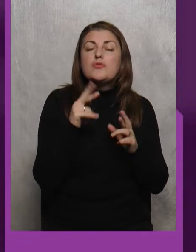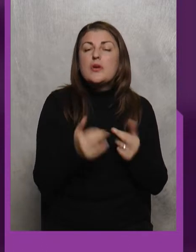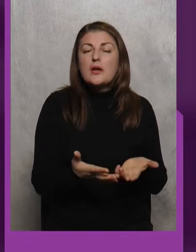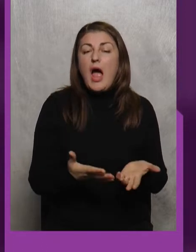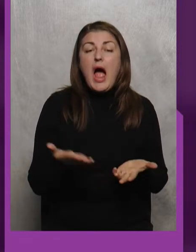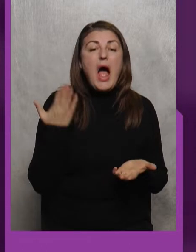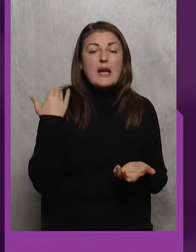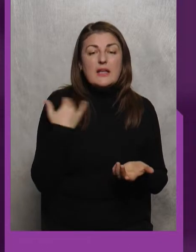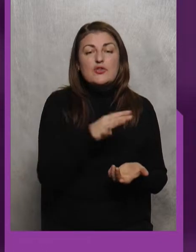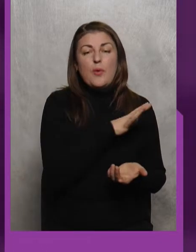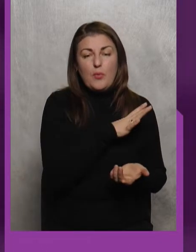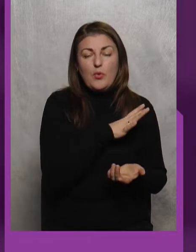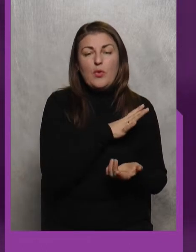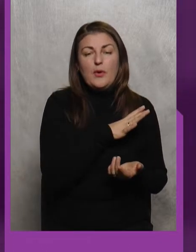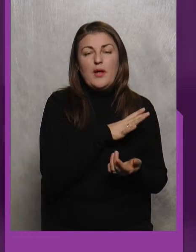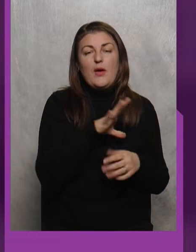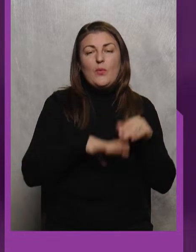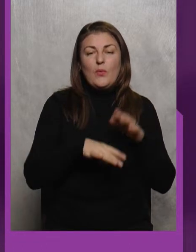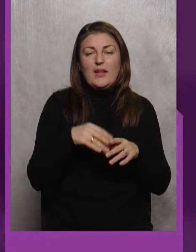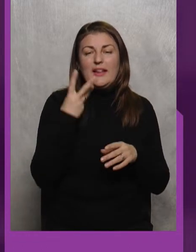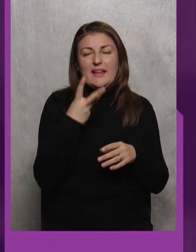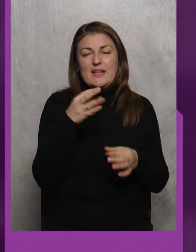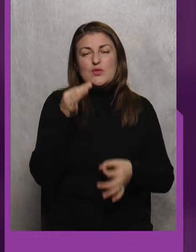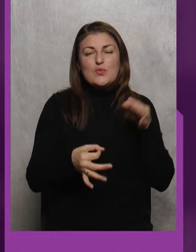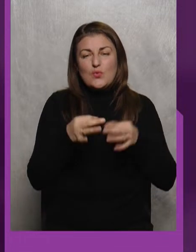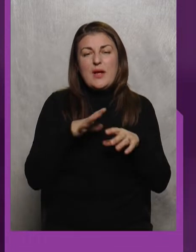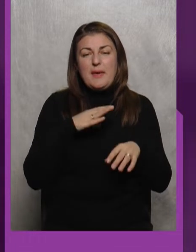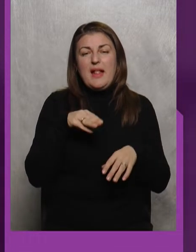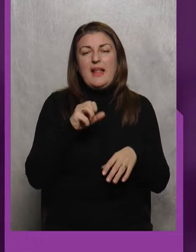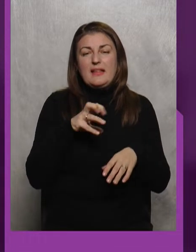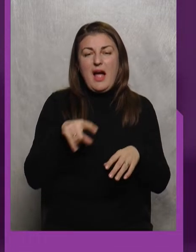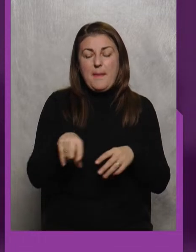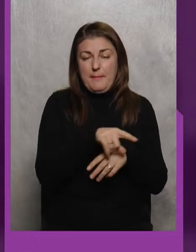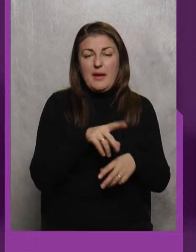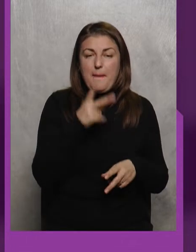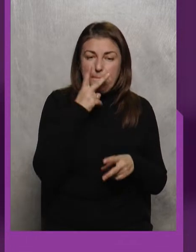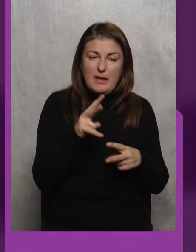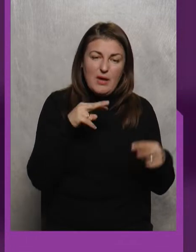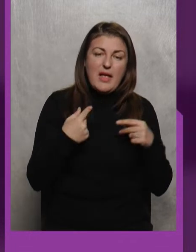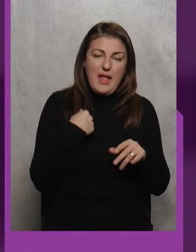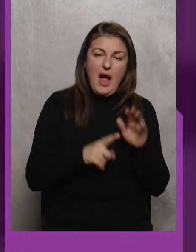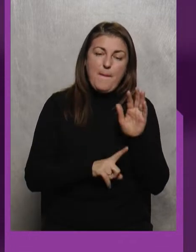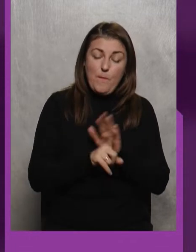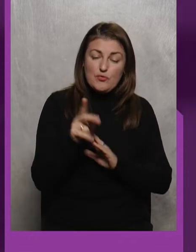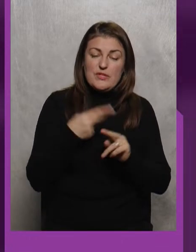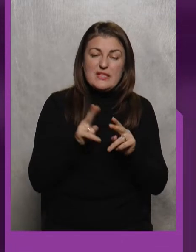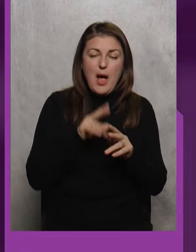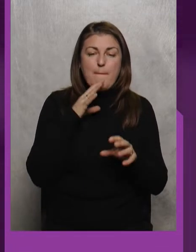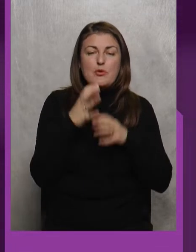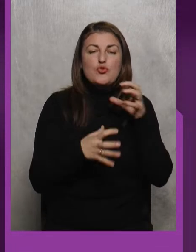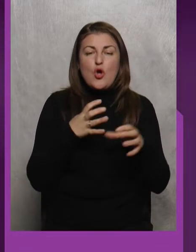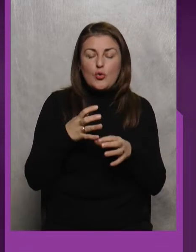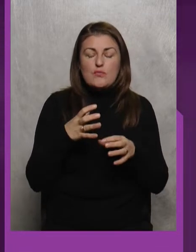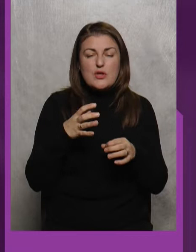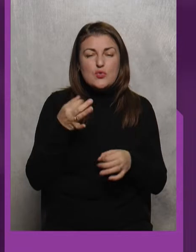Раніше було Три судді Три судді На татамі було І бачили Одно Я починав Все міжнародне суддість Коли було